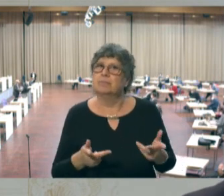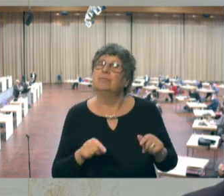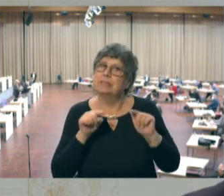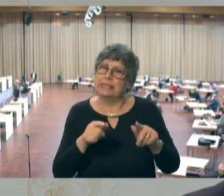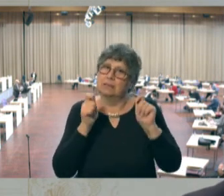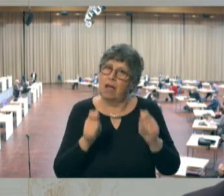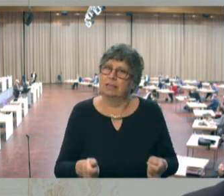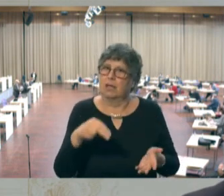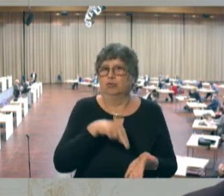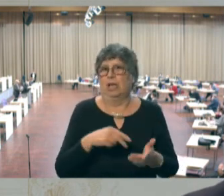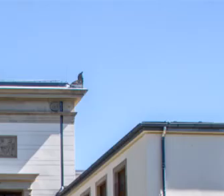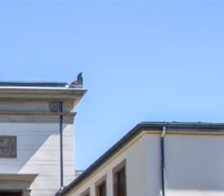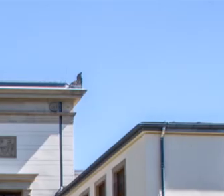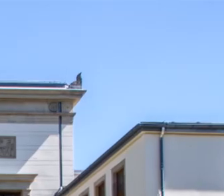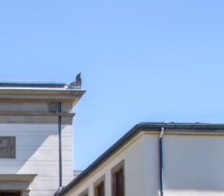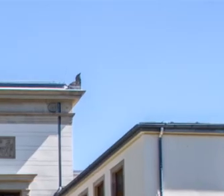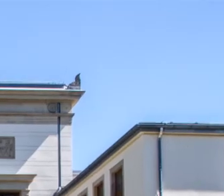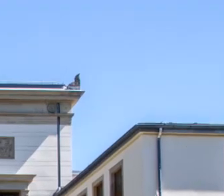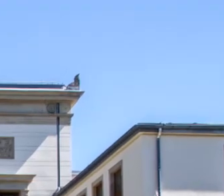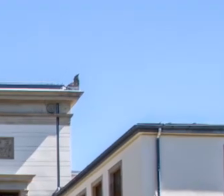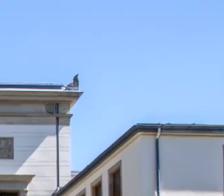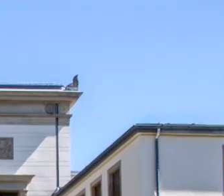diesen Antrag stellen wir her. Herzlichen Dank. Dank.